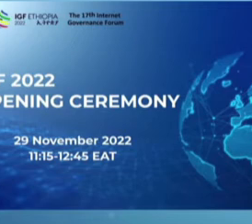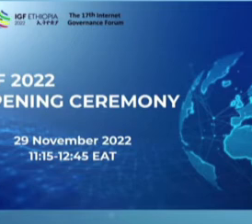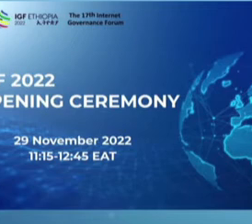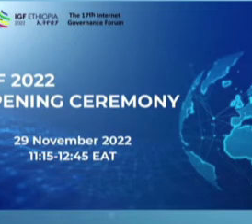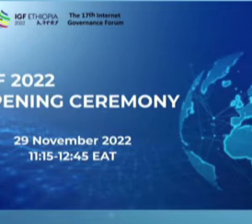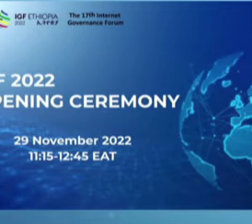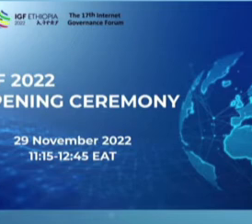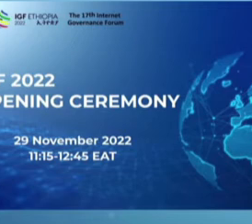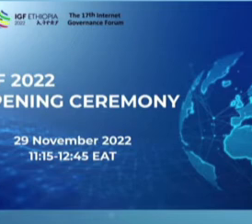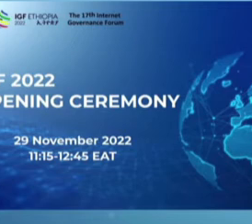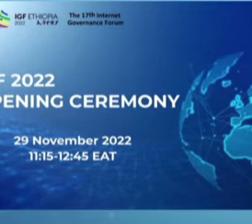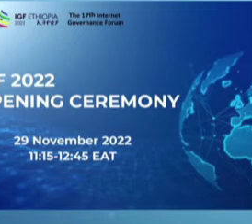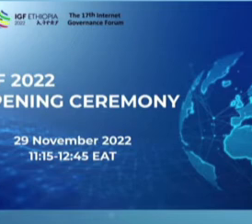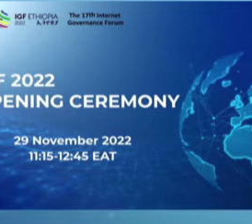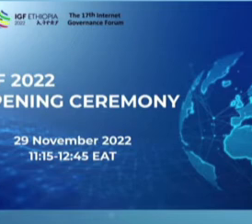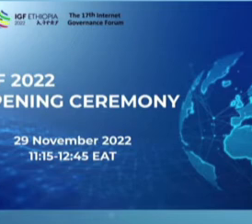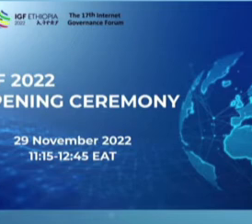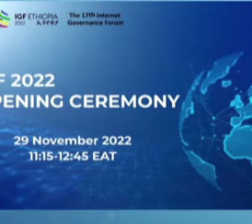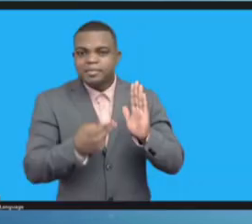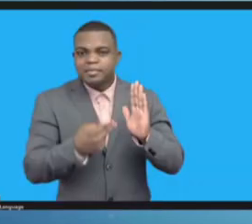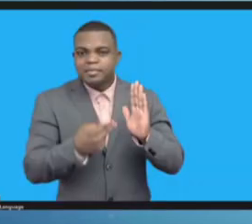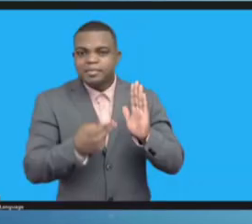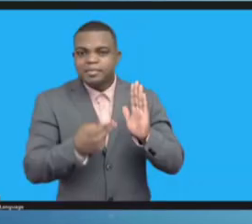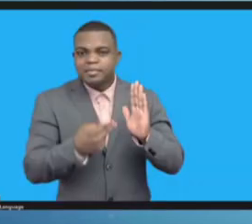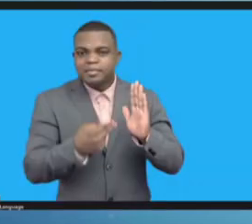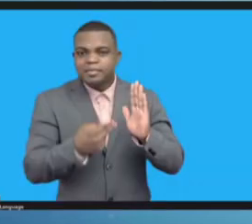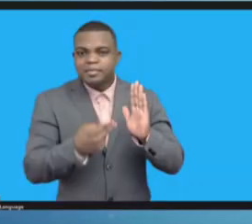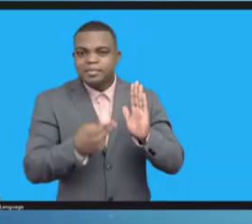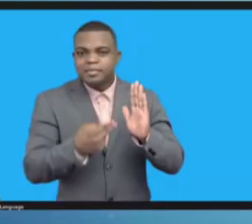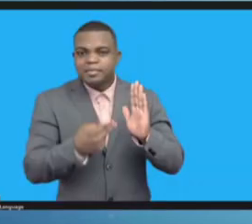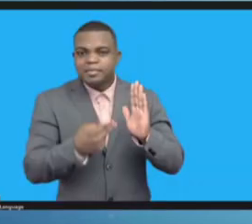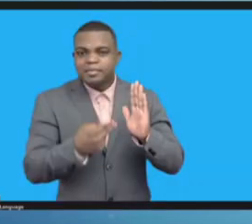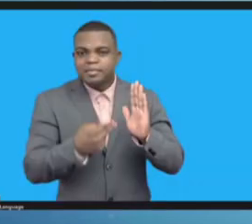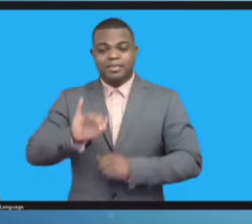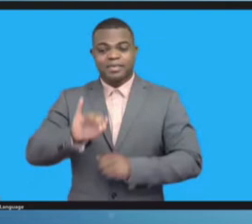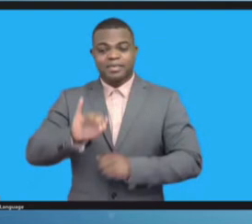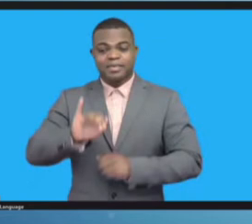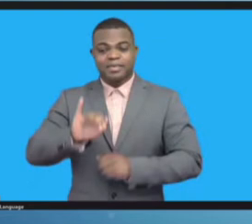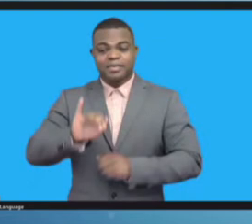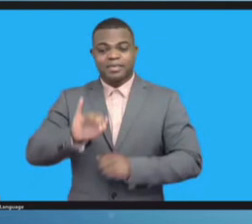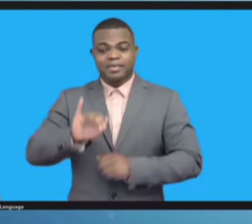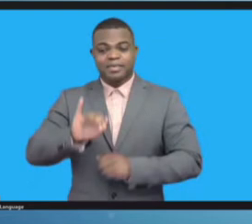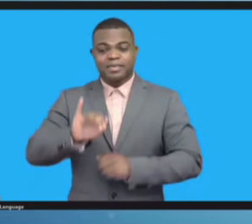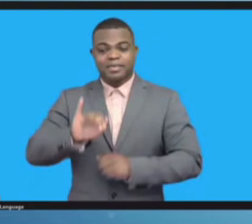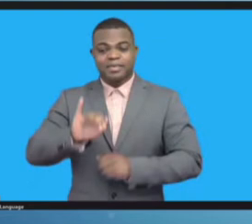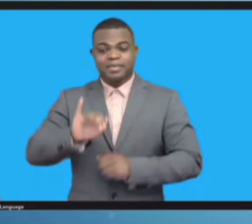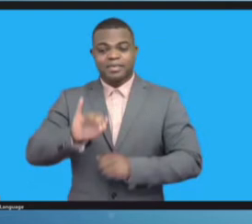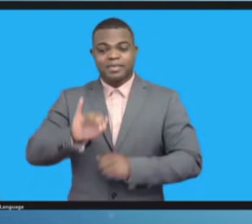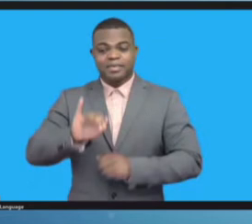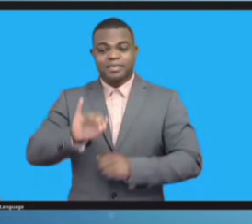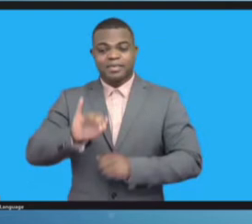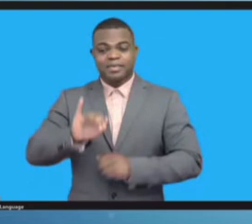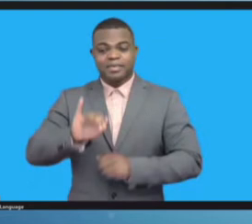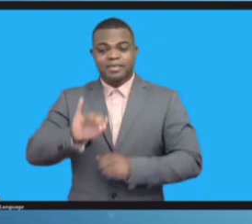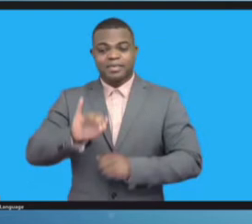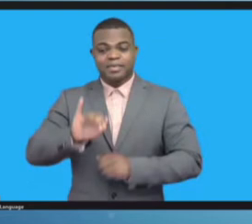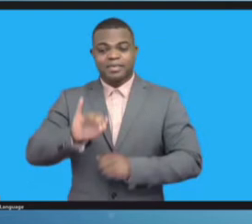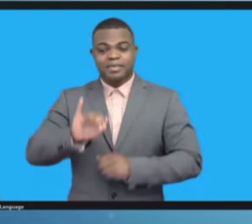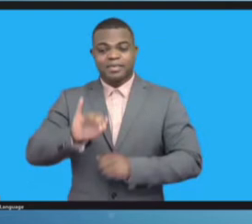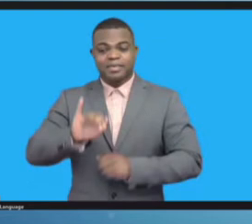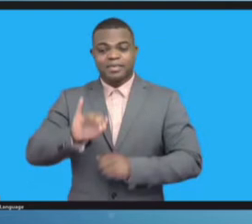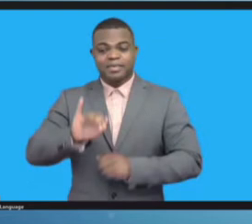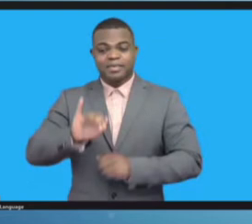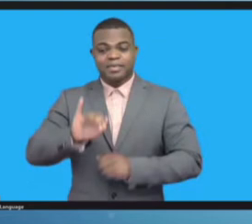ينعقد اليوم في أديس أبابا في هذه الجلسة الافتاحية تحت إدارة الدكتور أبي أحمد علي